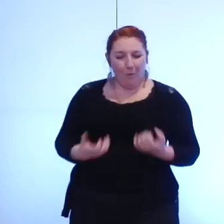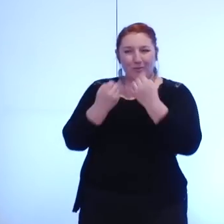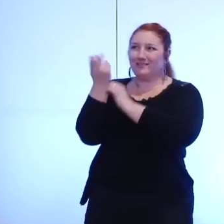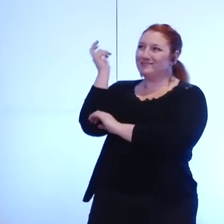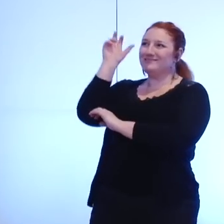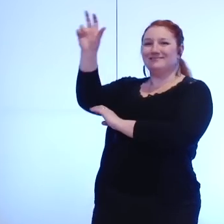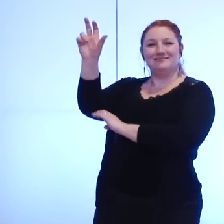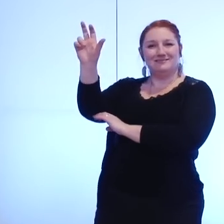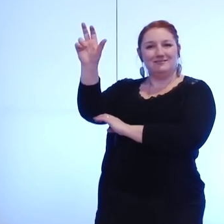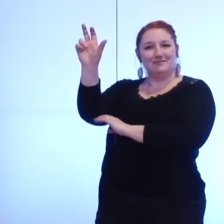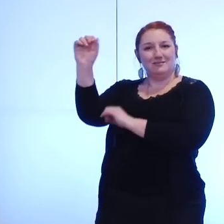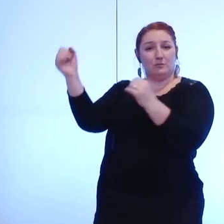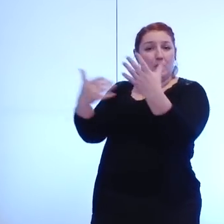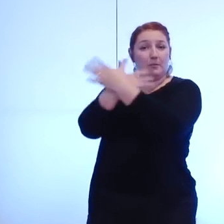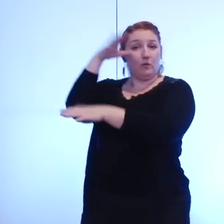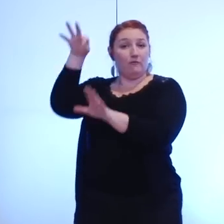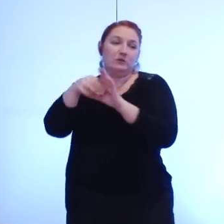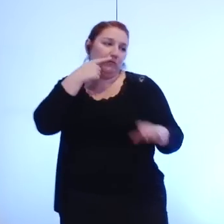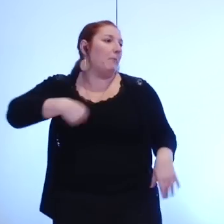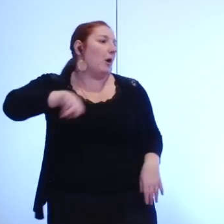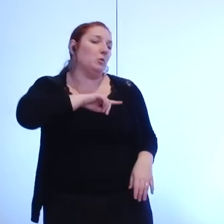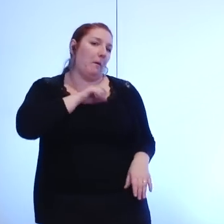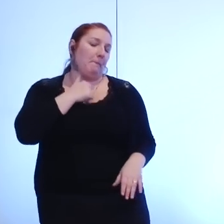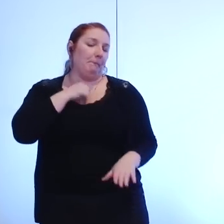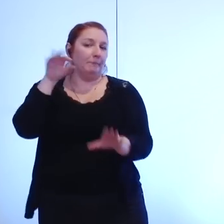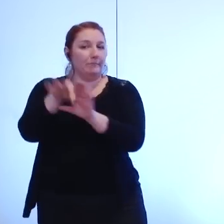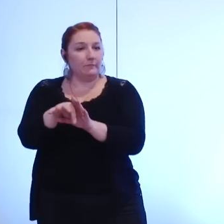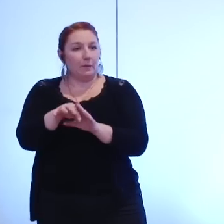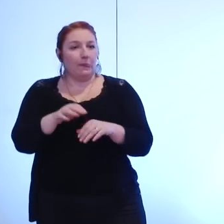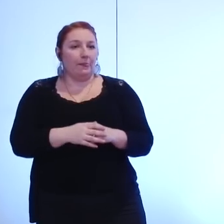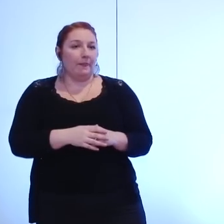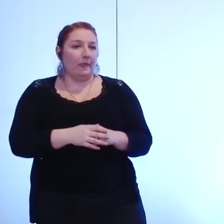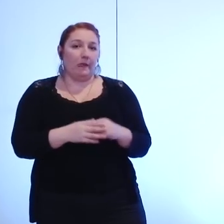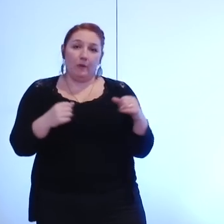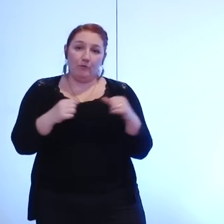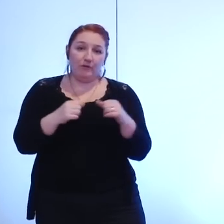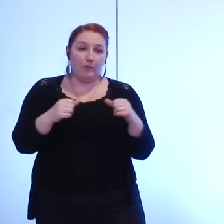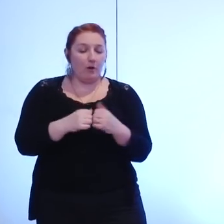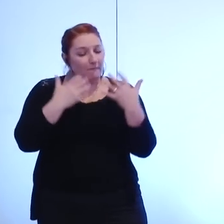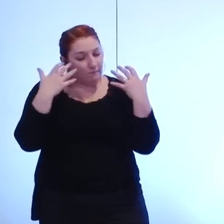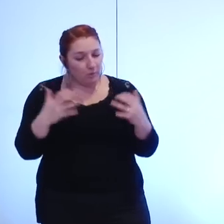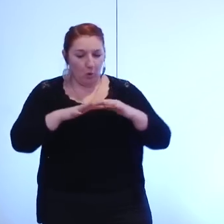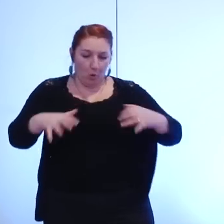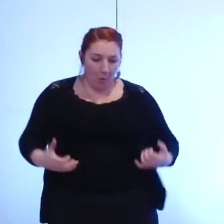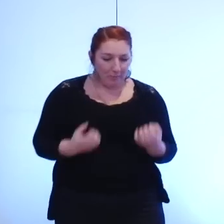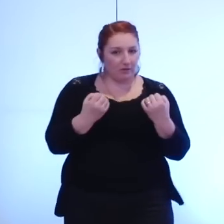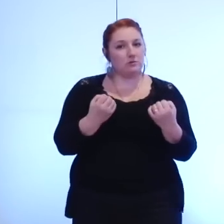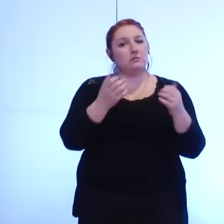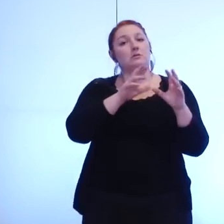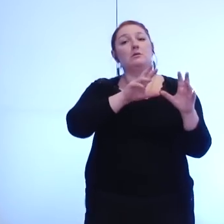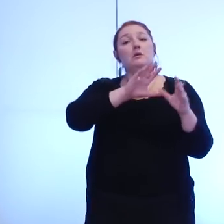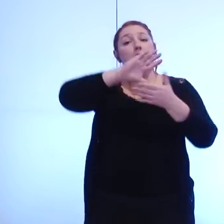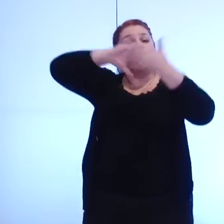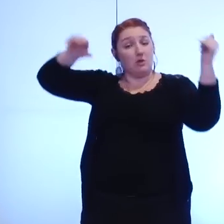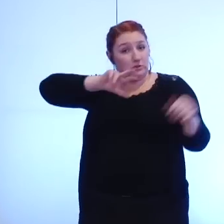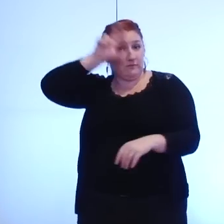votés par la métro donc pas par nous de confirmer la volonté de réaliser des transferts de compétences de souhaiter que